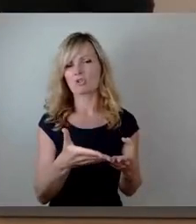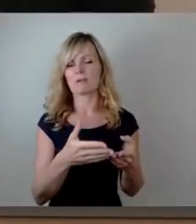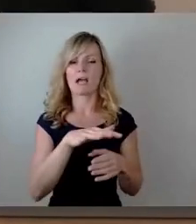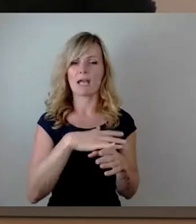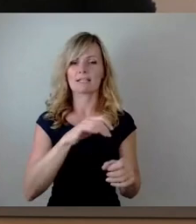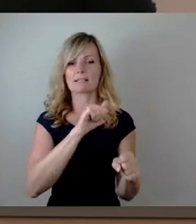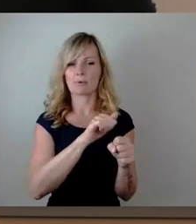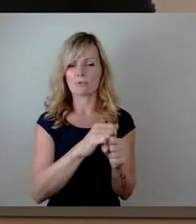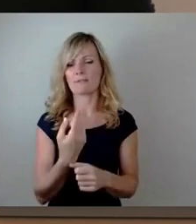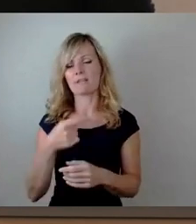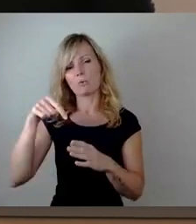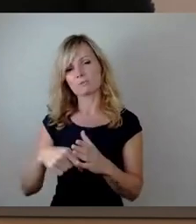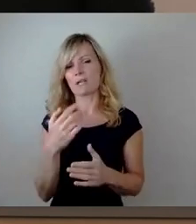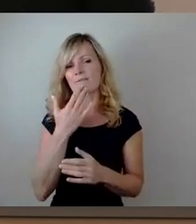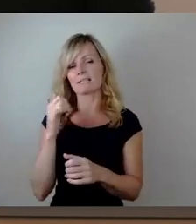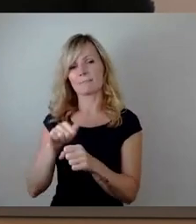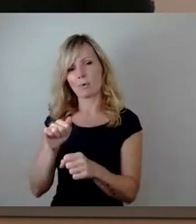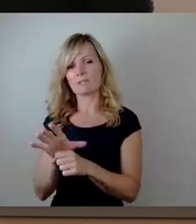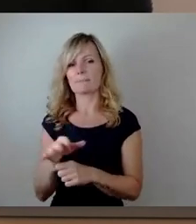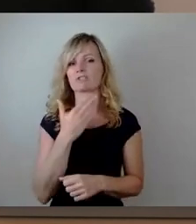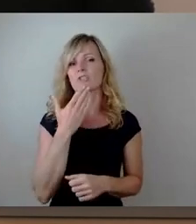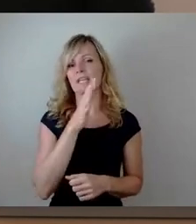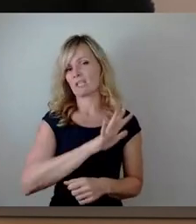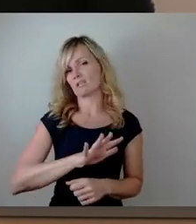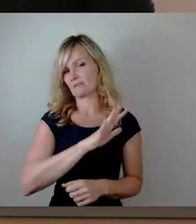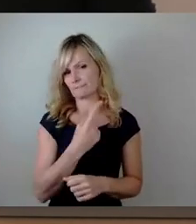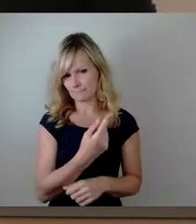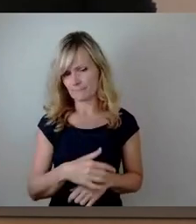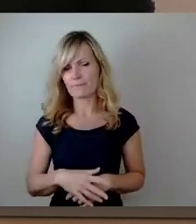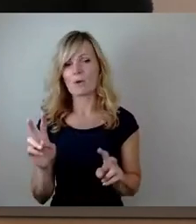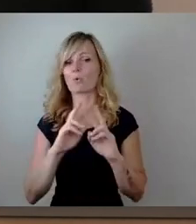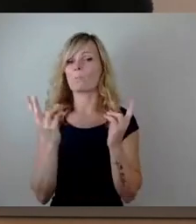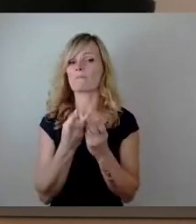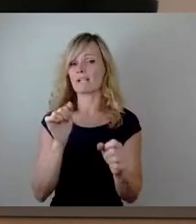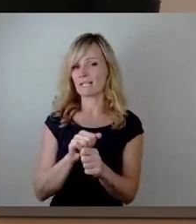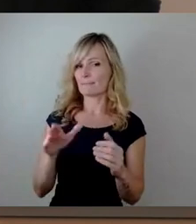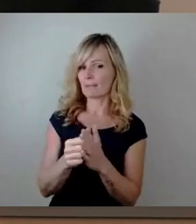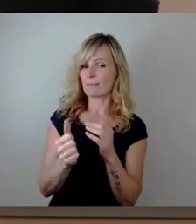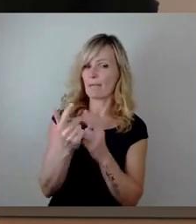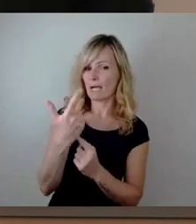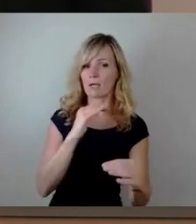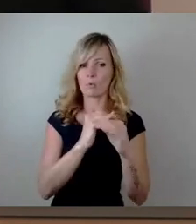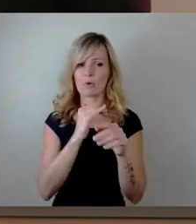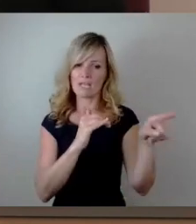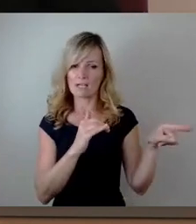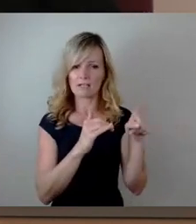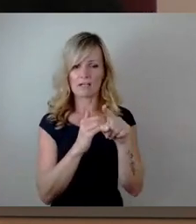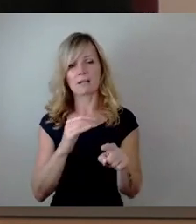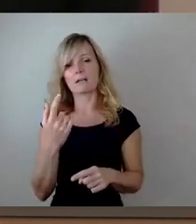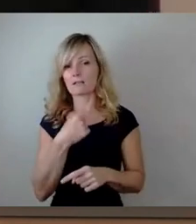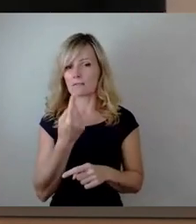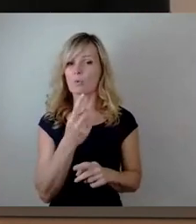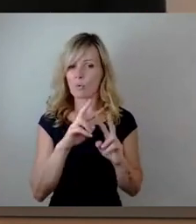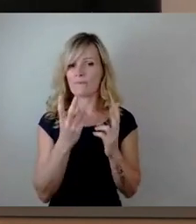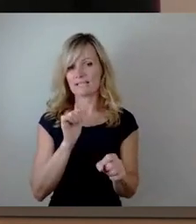Wasserbehörde mit der tschechischen Seite. Im Umweltamt gibt es mehrere Kolleginnen und Kollegen, die extra tschechisch gelernt haben und